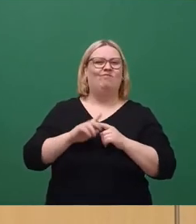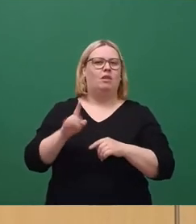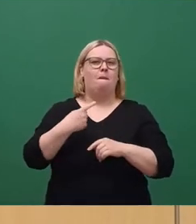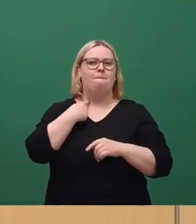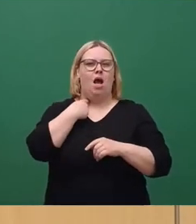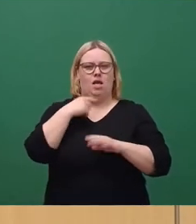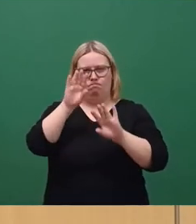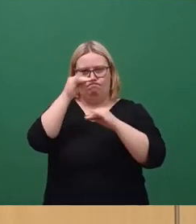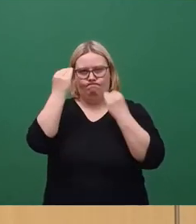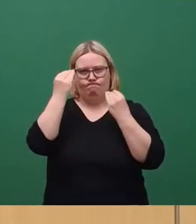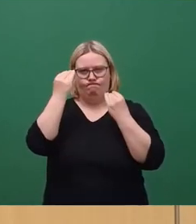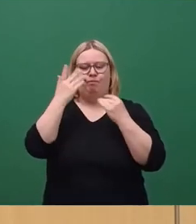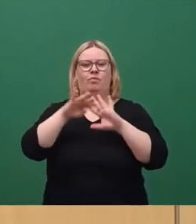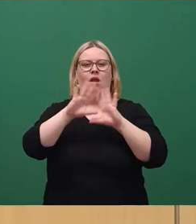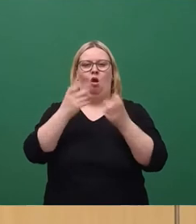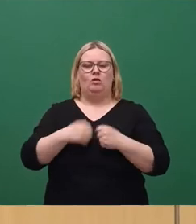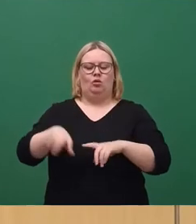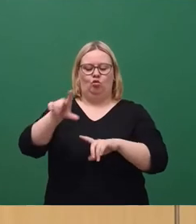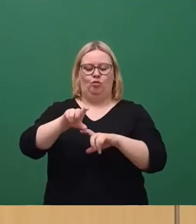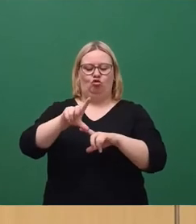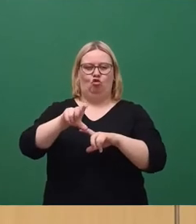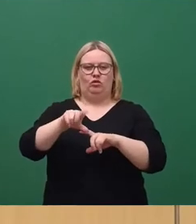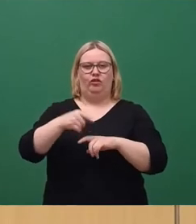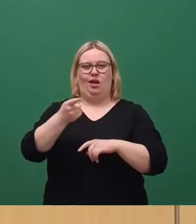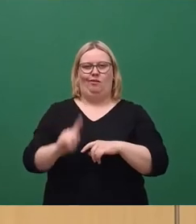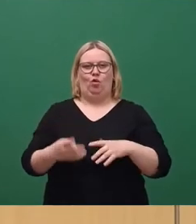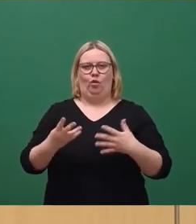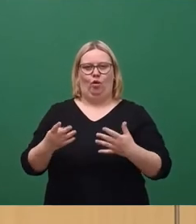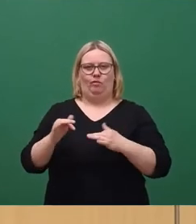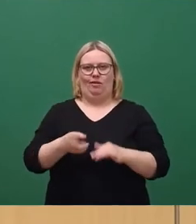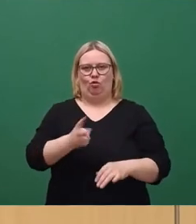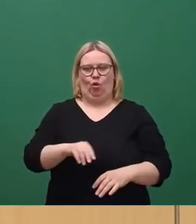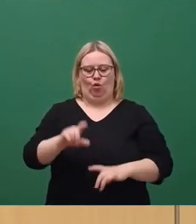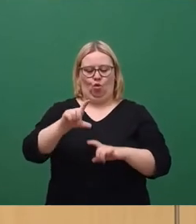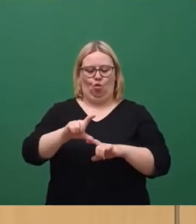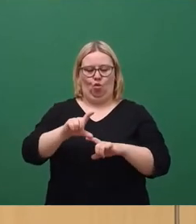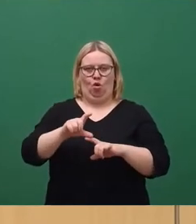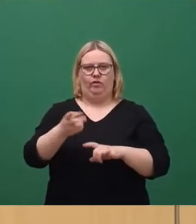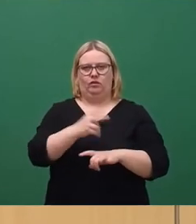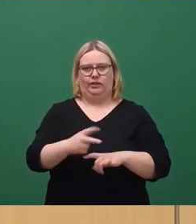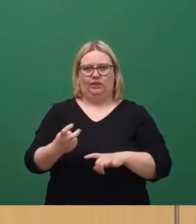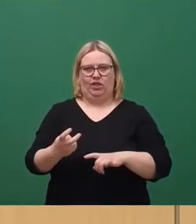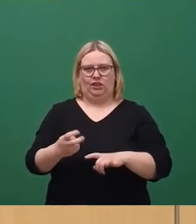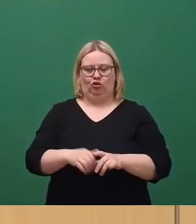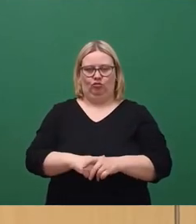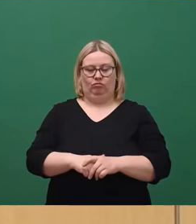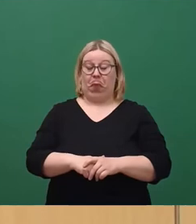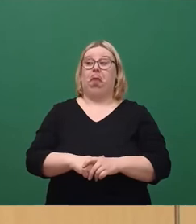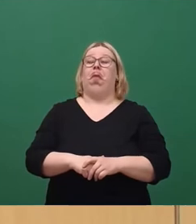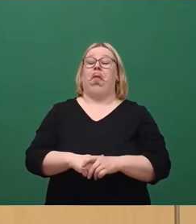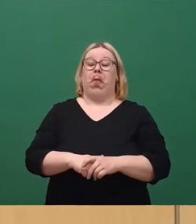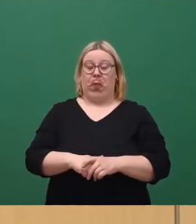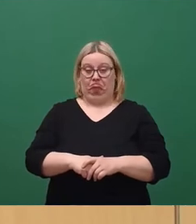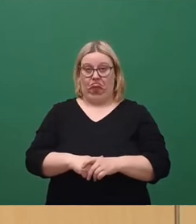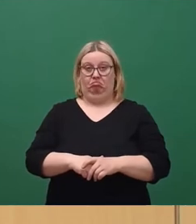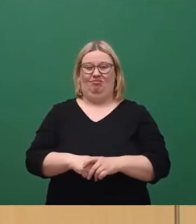dass es einen Haushaltsüberschuss von 109 Millionen Euro aus 2020 gäbe. Anders als